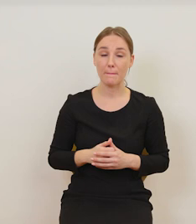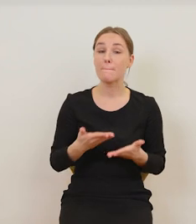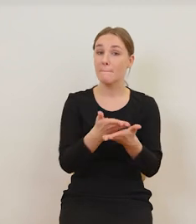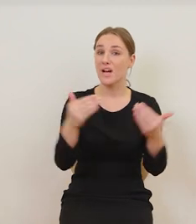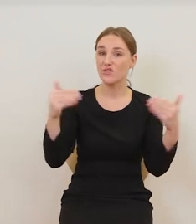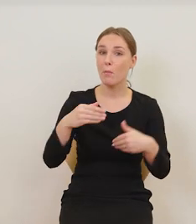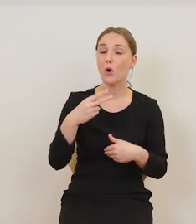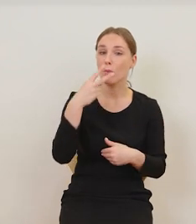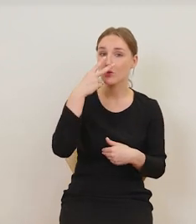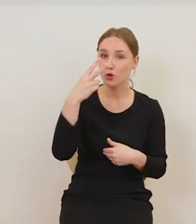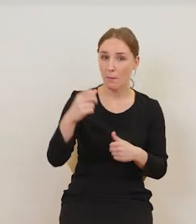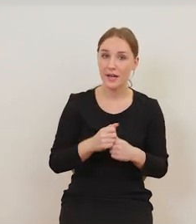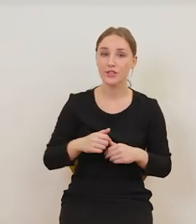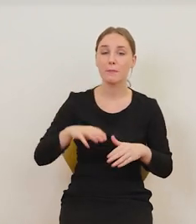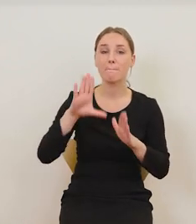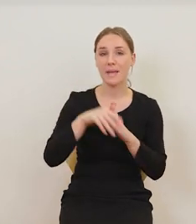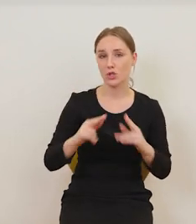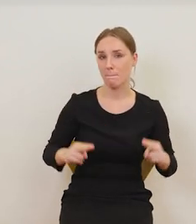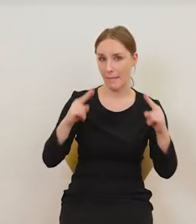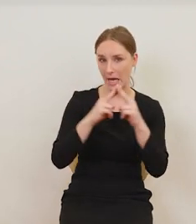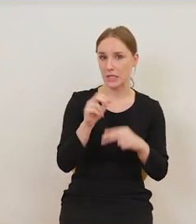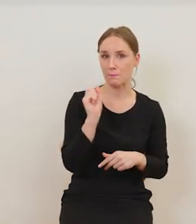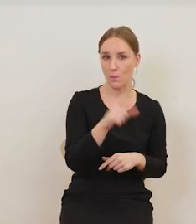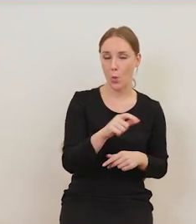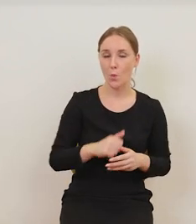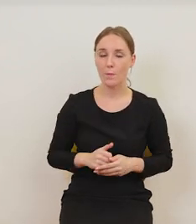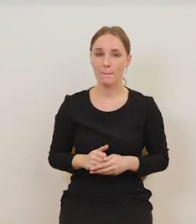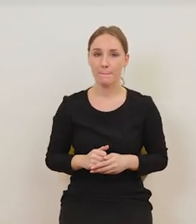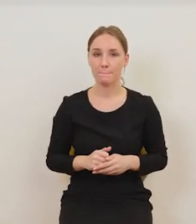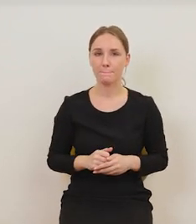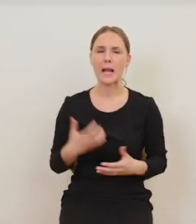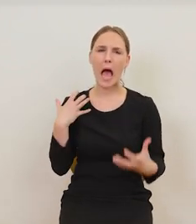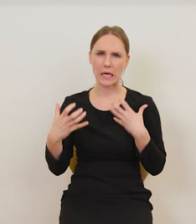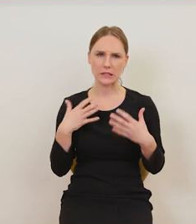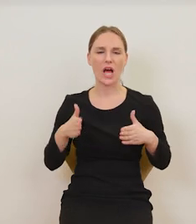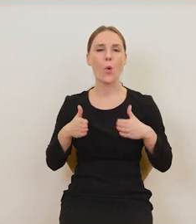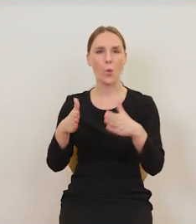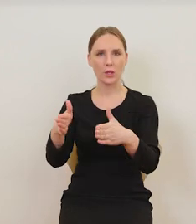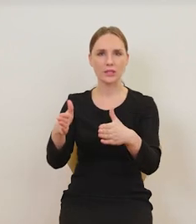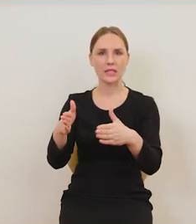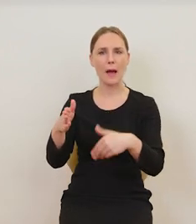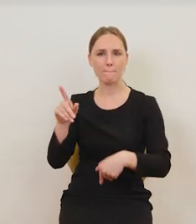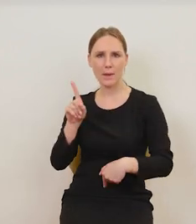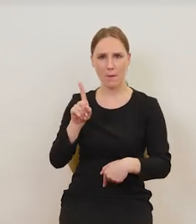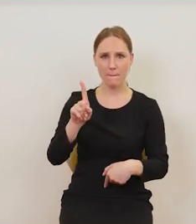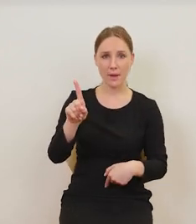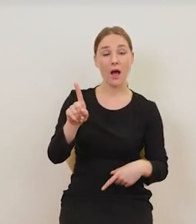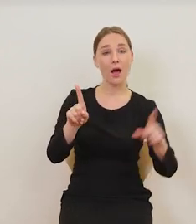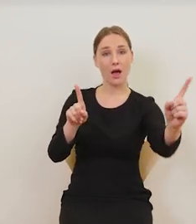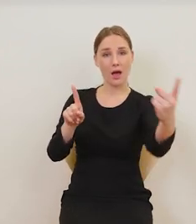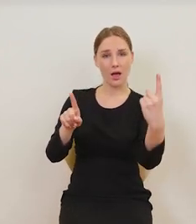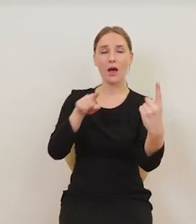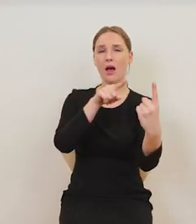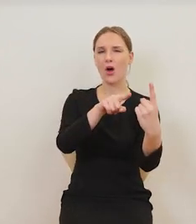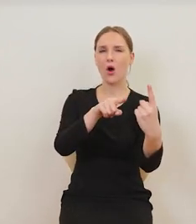centrum Pompidou w Paryżu. Idzie artysta ulicą, naprzeciwko niego idzie znana